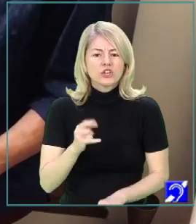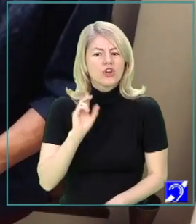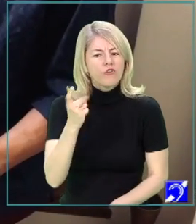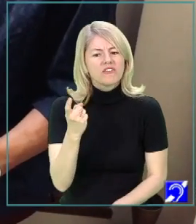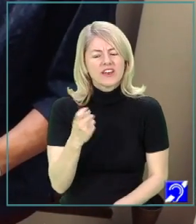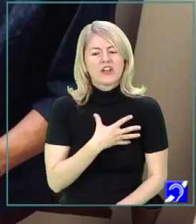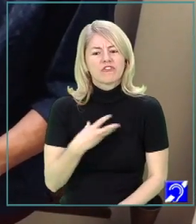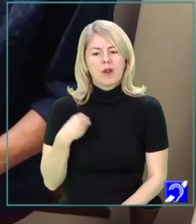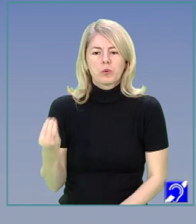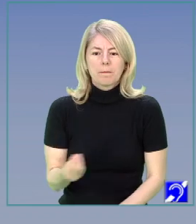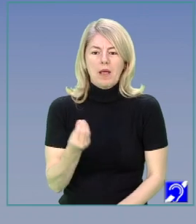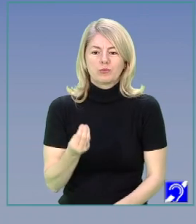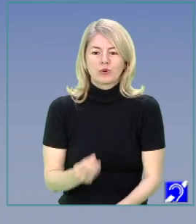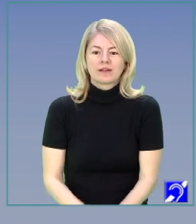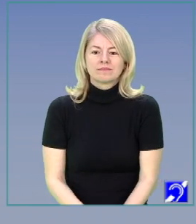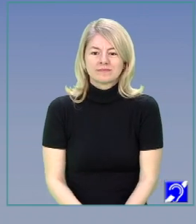vor veni vremuri mai bune.